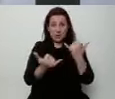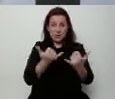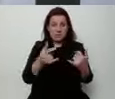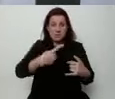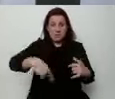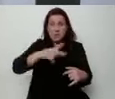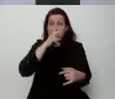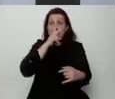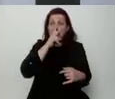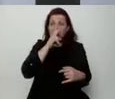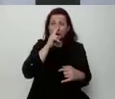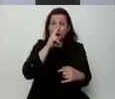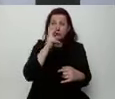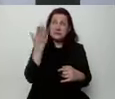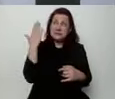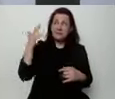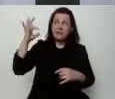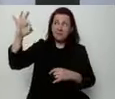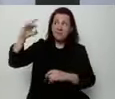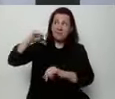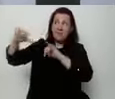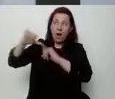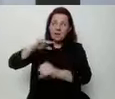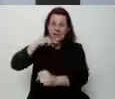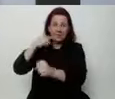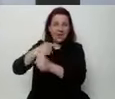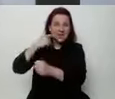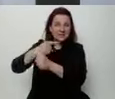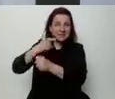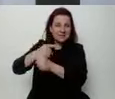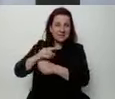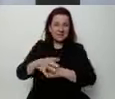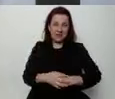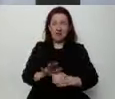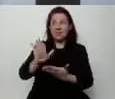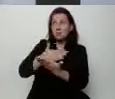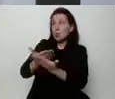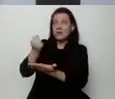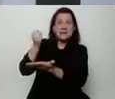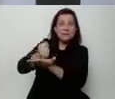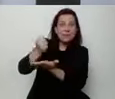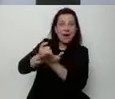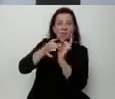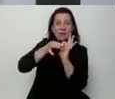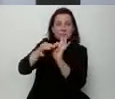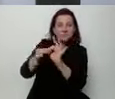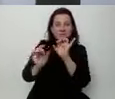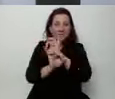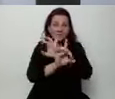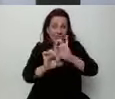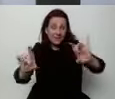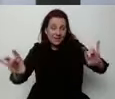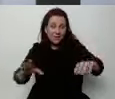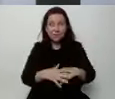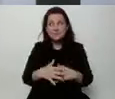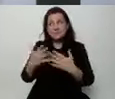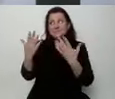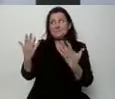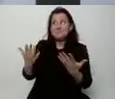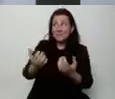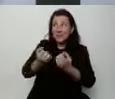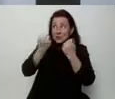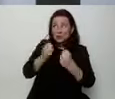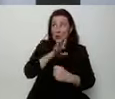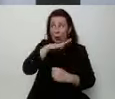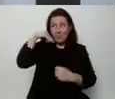jakie ostatnio ta władza podejmowała decyzje. Jeżeli chodzi o kwestie dotyczące epidemii, no to trudno optymizm, jeżeli